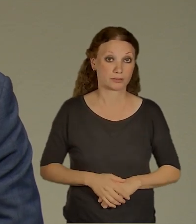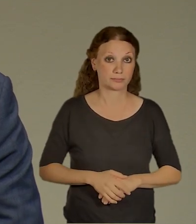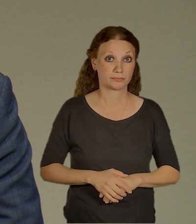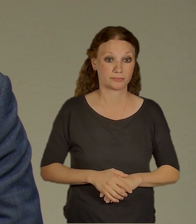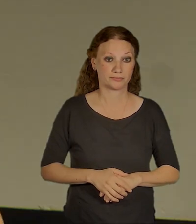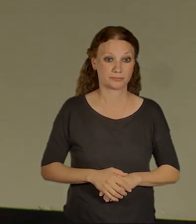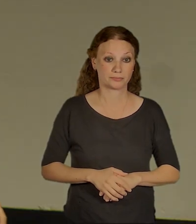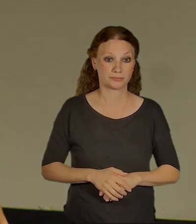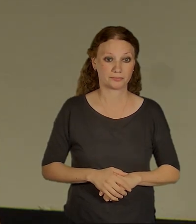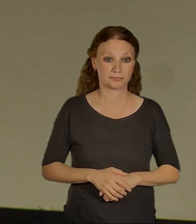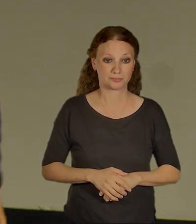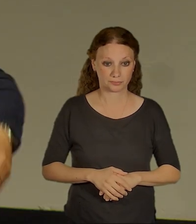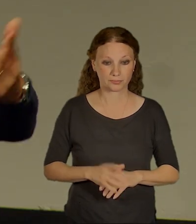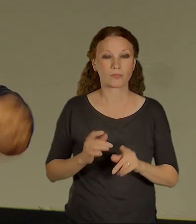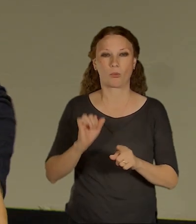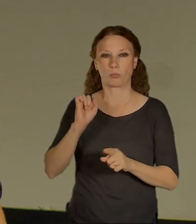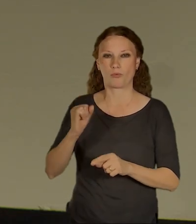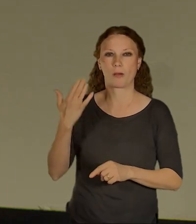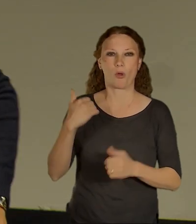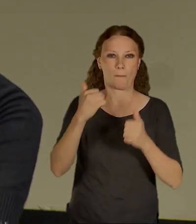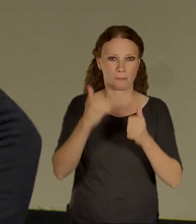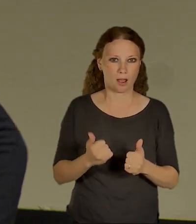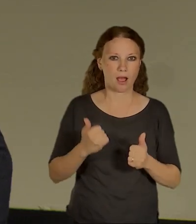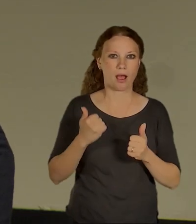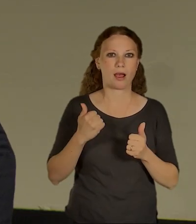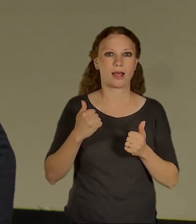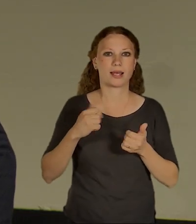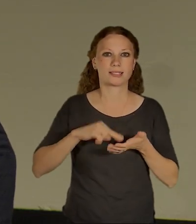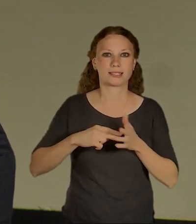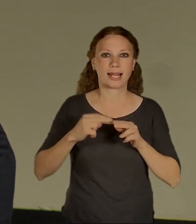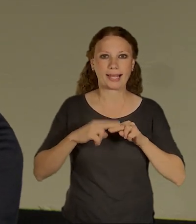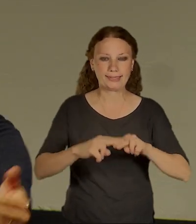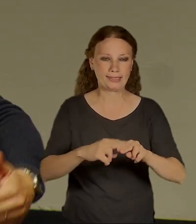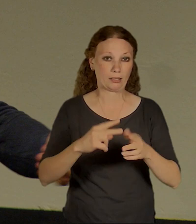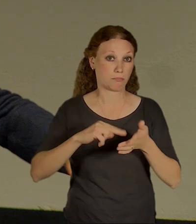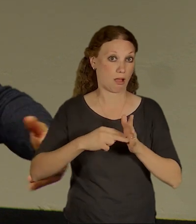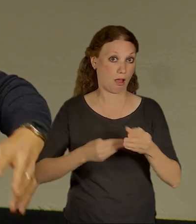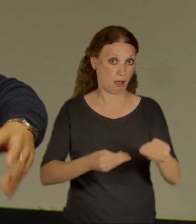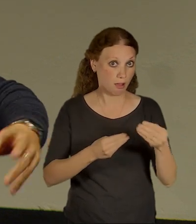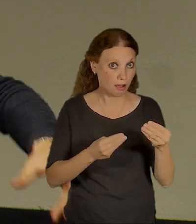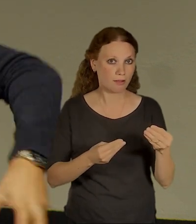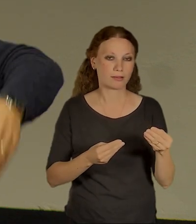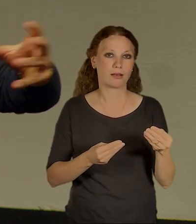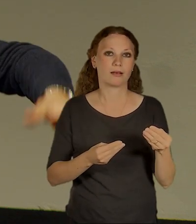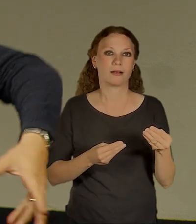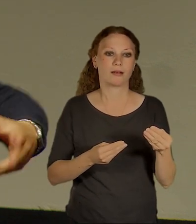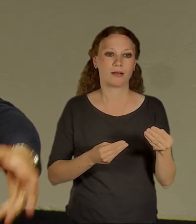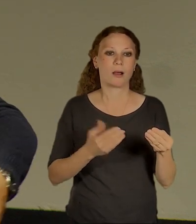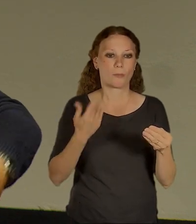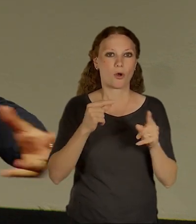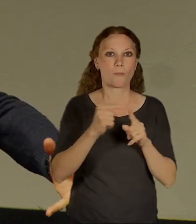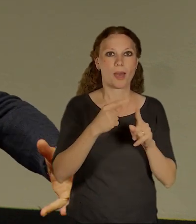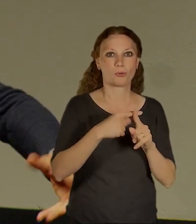Původně Praha ve strategickém plánu, který už teďka vlastně má trošku fousy, tak měla P plus R rozdělá, takže se každý rok